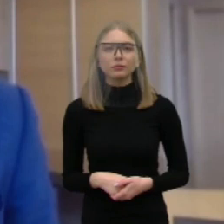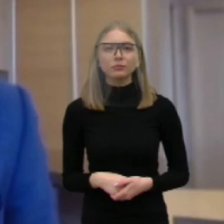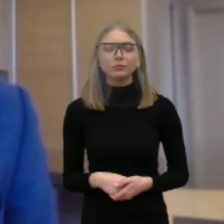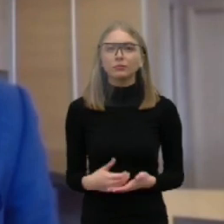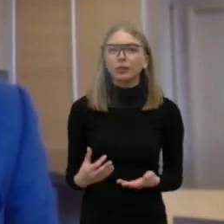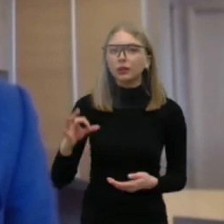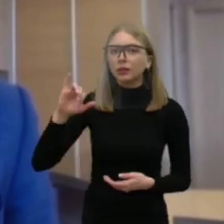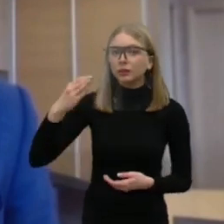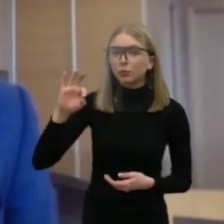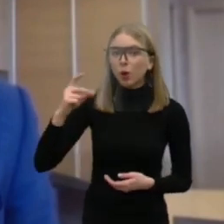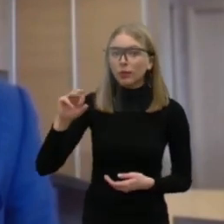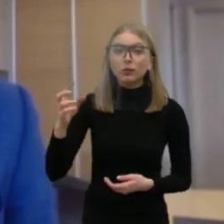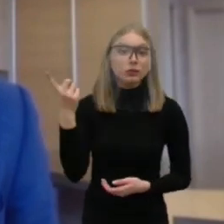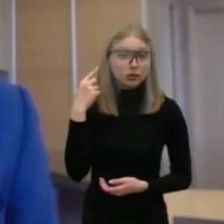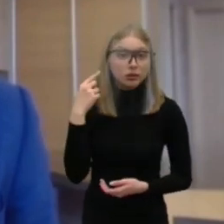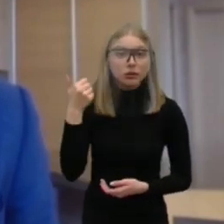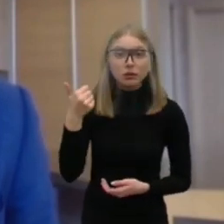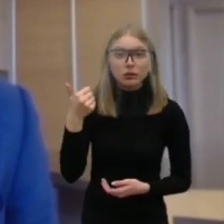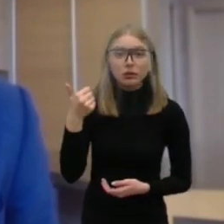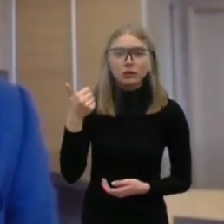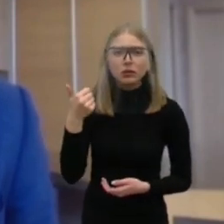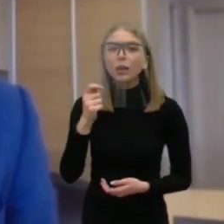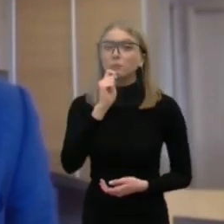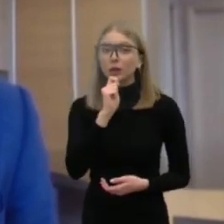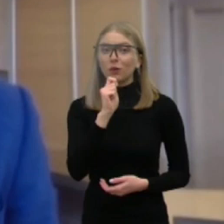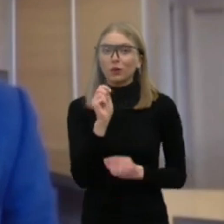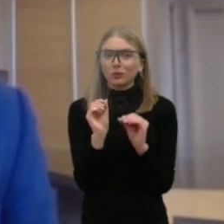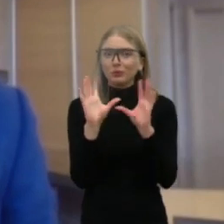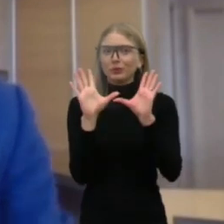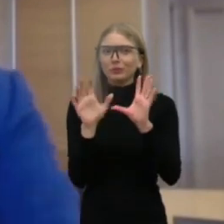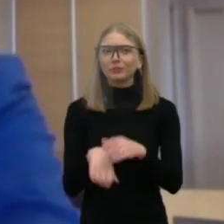Simonai, mus girdite? Paprašyti, akit mikrofoną įsijungti.